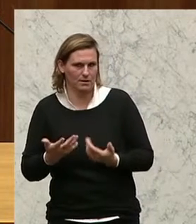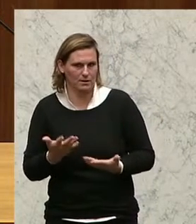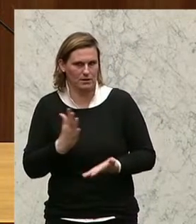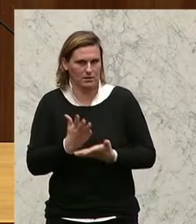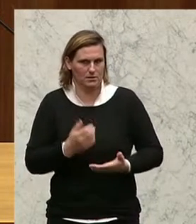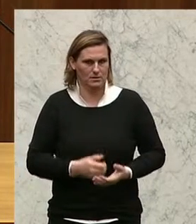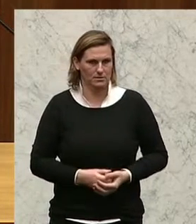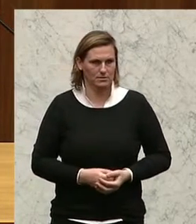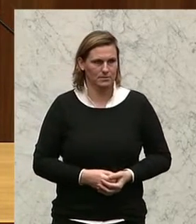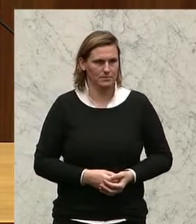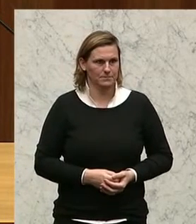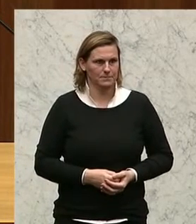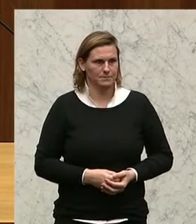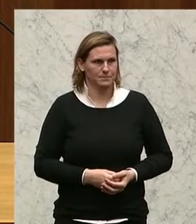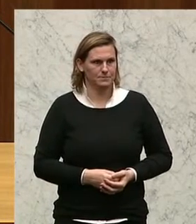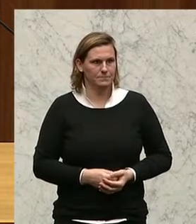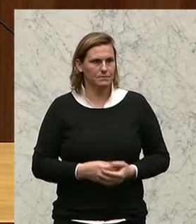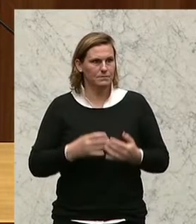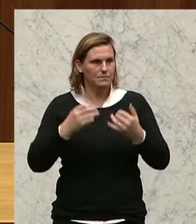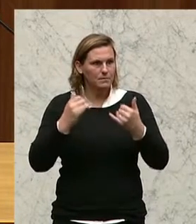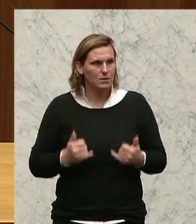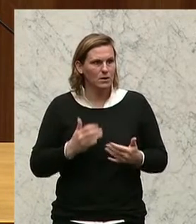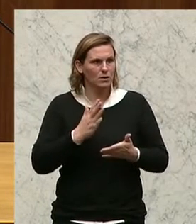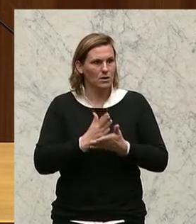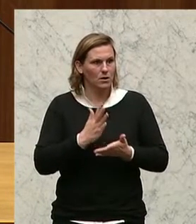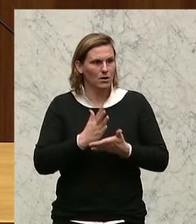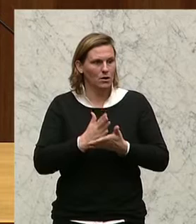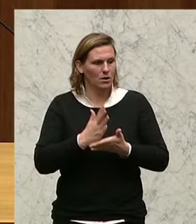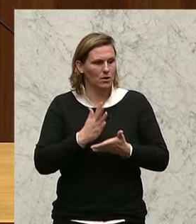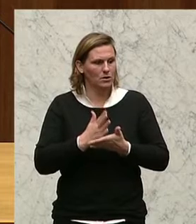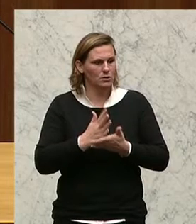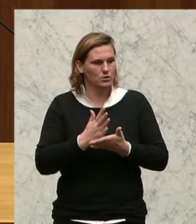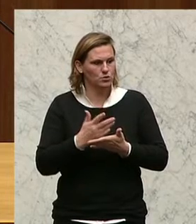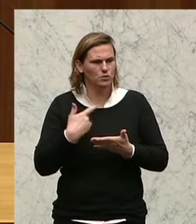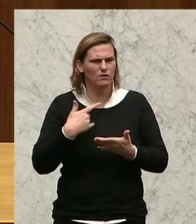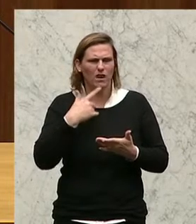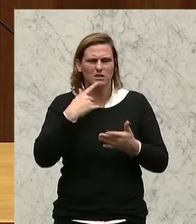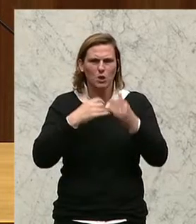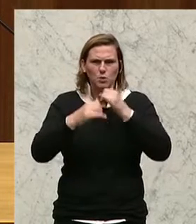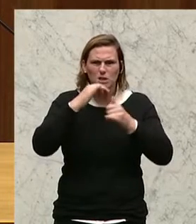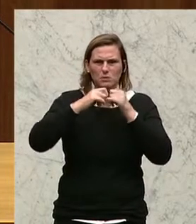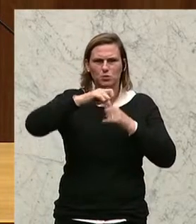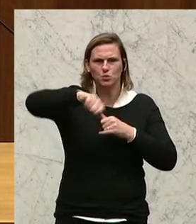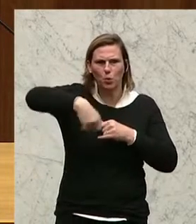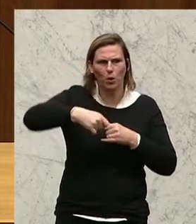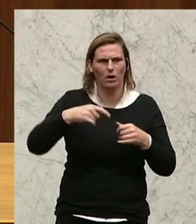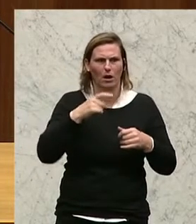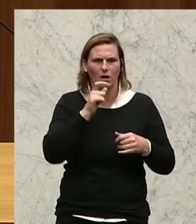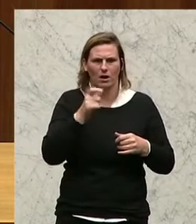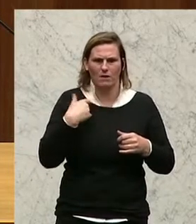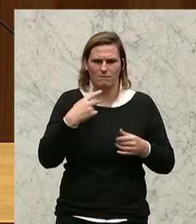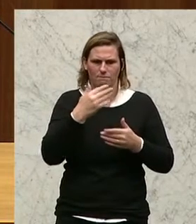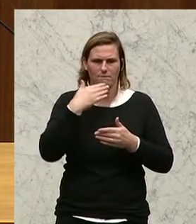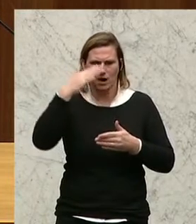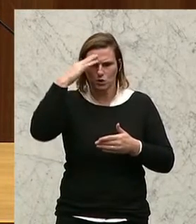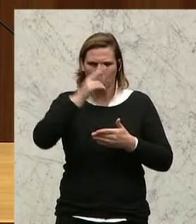Und wissen Sie, weil heute schon so viel der Tourismus und die Köche zitiert worden sind. Ich war einigermaßen erschüttert und entsetzt, als ich im Sommer gelesen